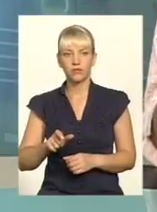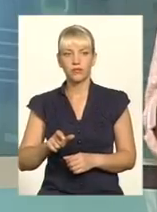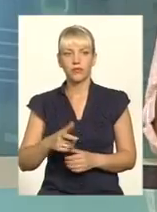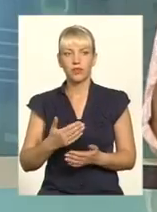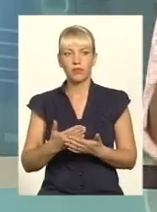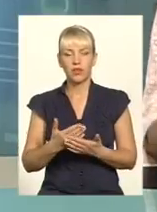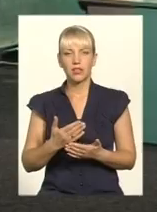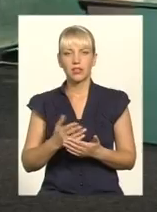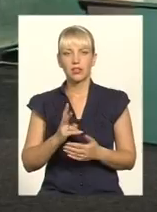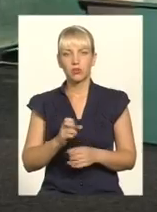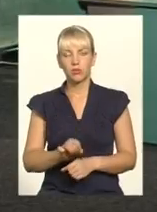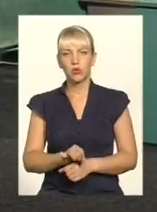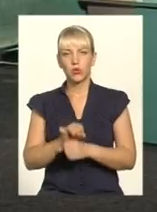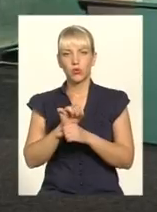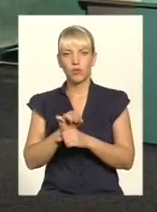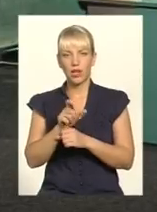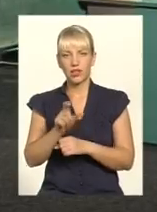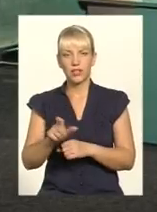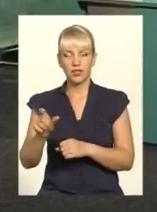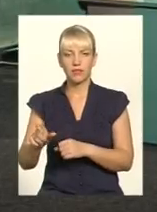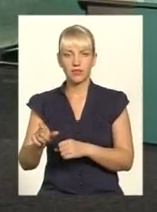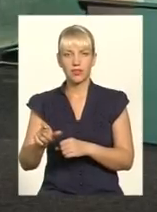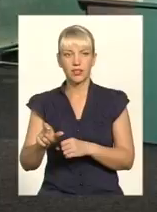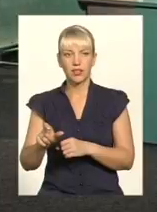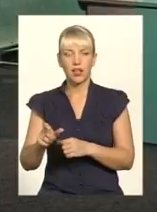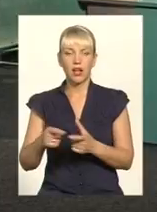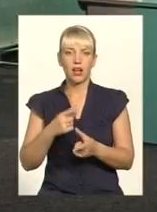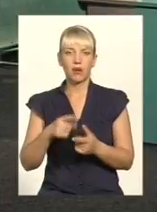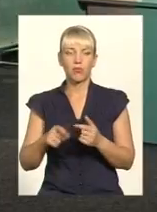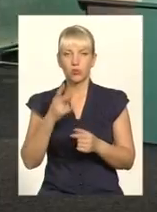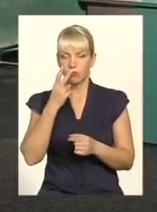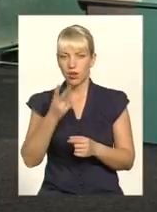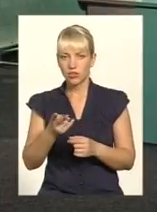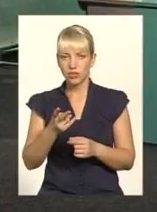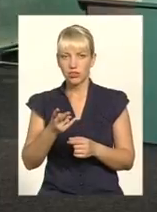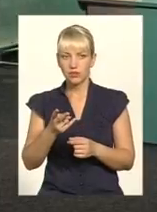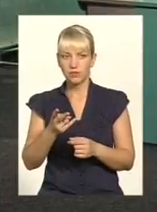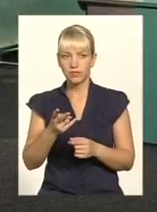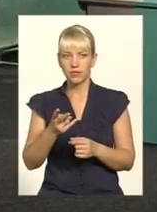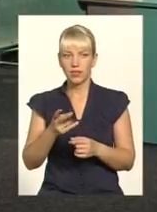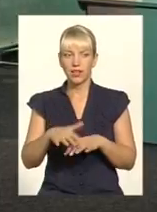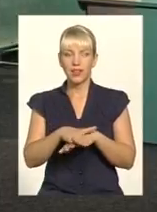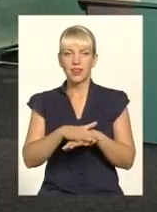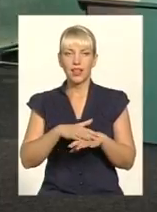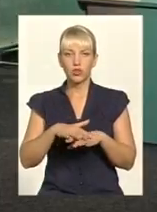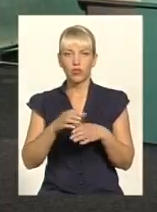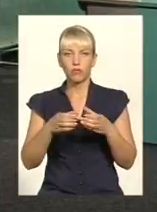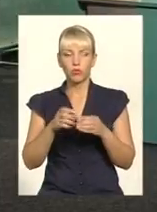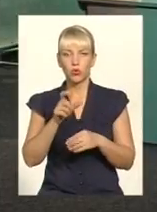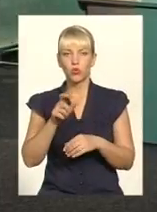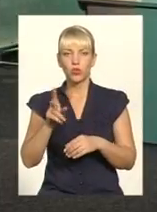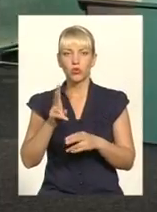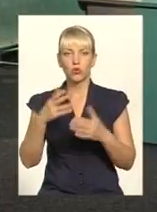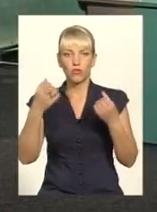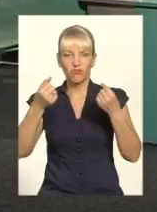мітингувальників, агресивно налаштованих, або ж бачить натовп людей, які вже